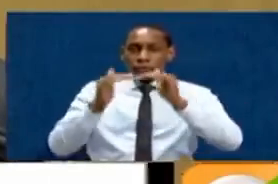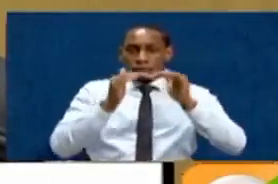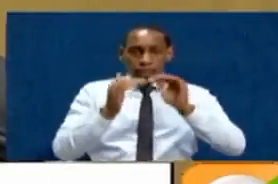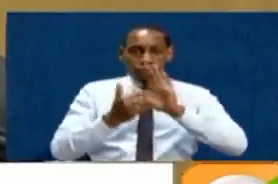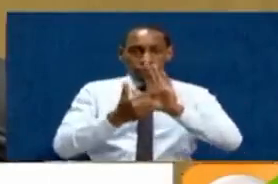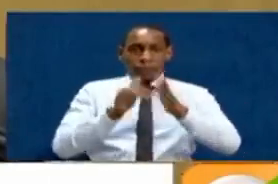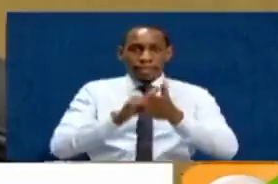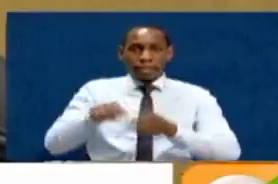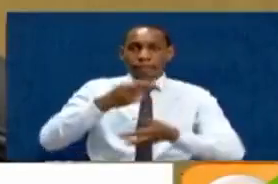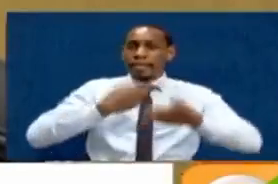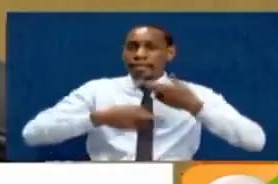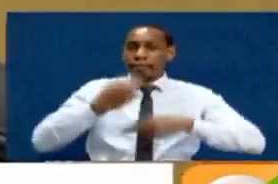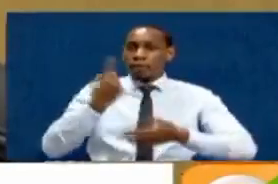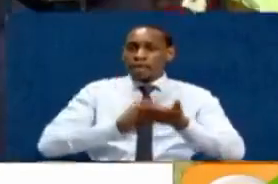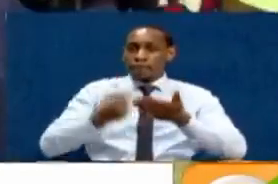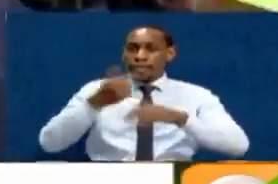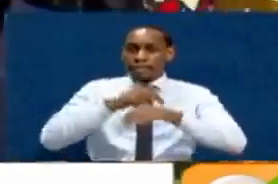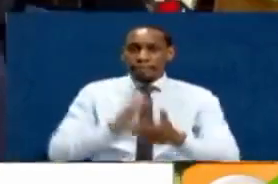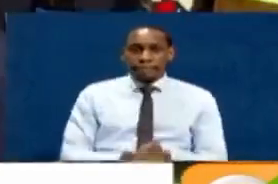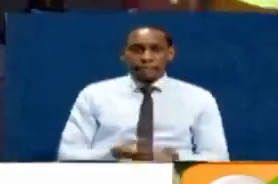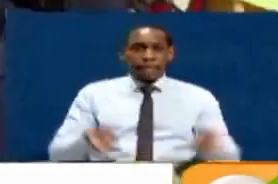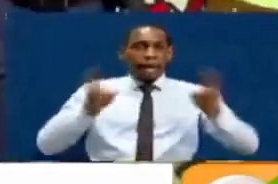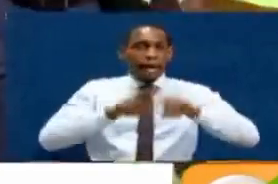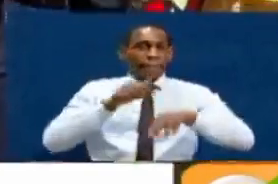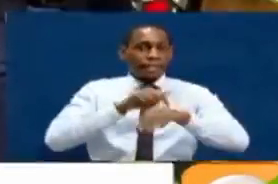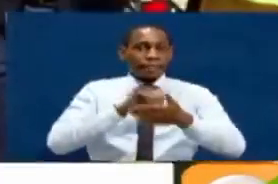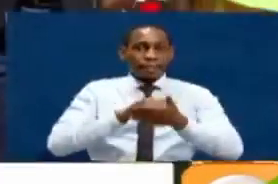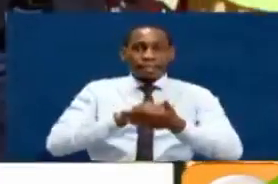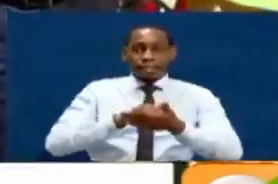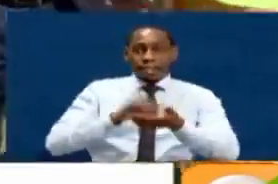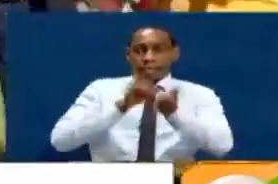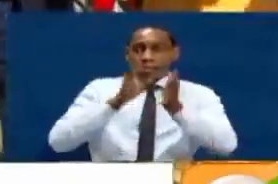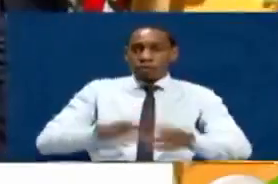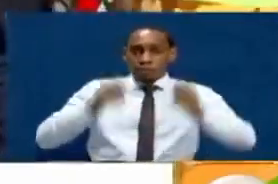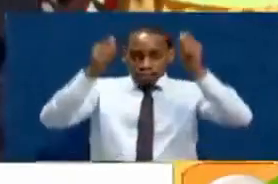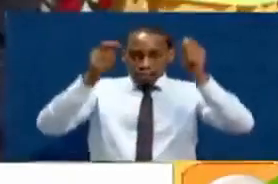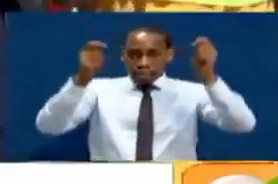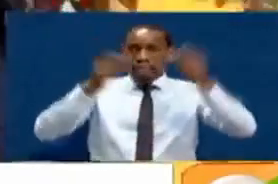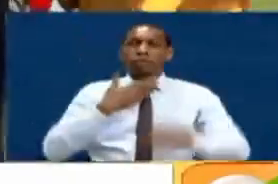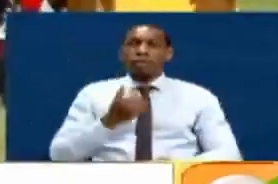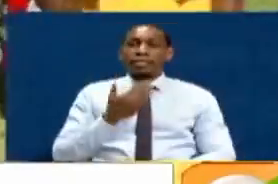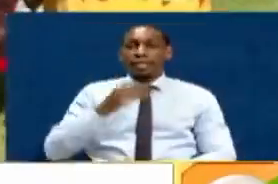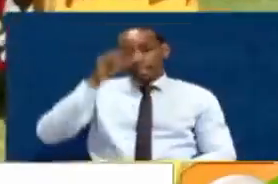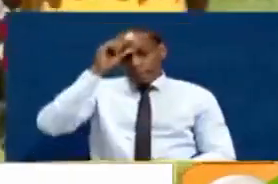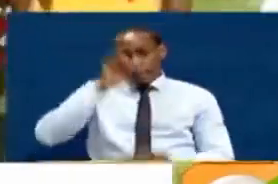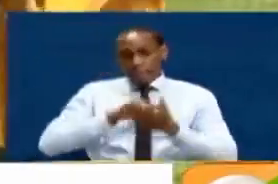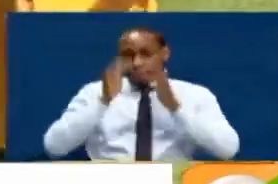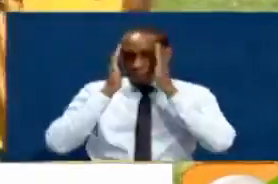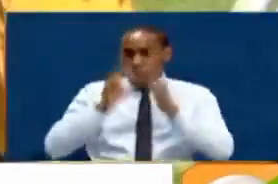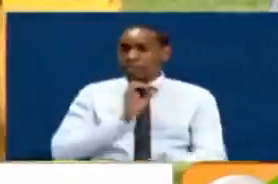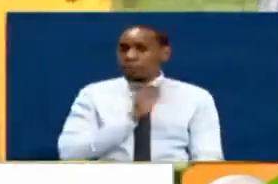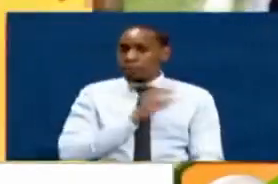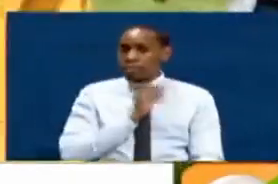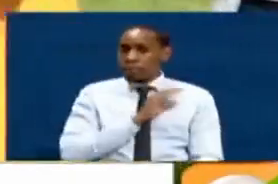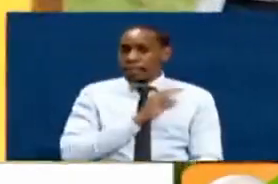will be reviewed in a week's time. Haya ya najiri wakati ya mbapo wa uguzi wa metuwa ilani ya mgomo wakitaka serikali kwangazia